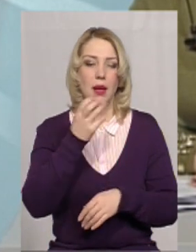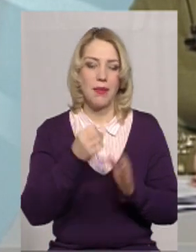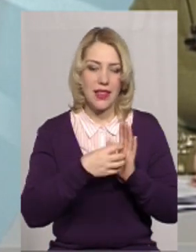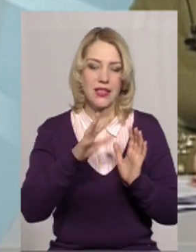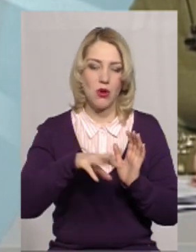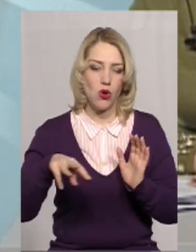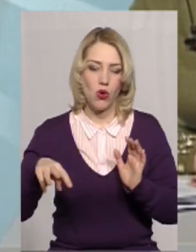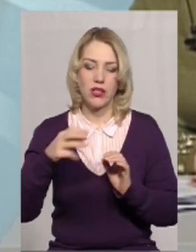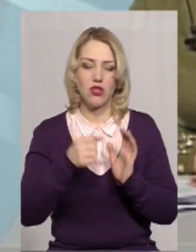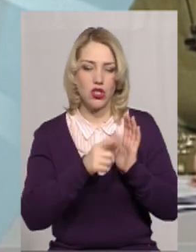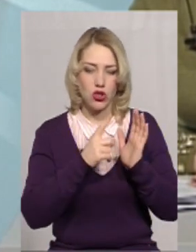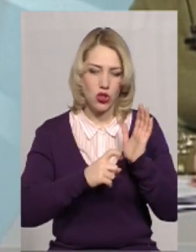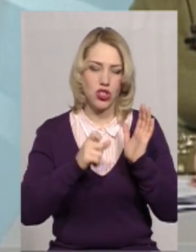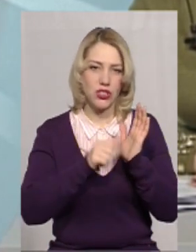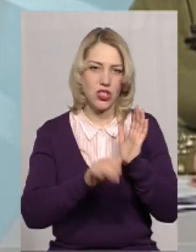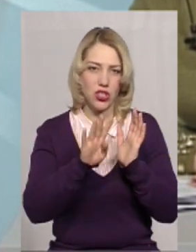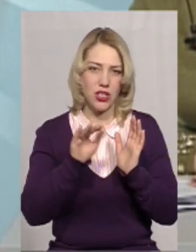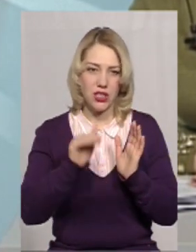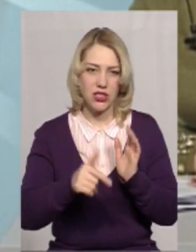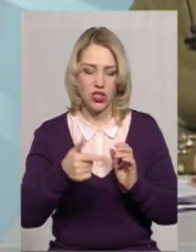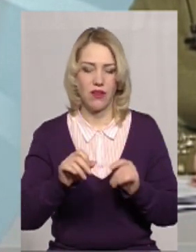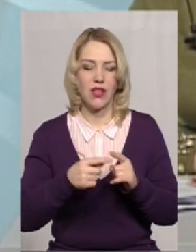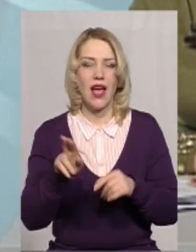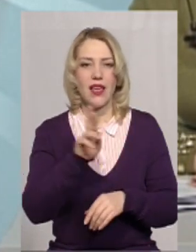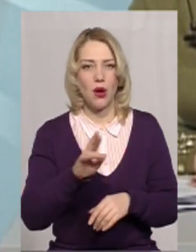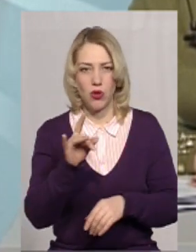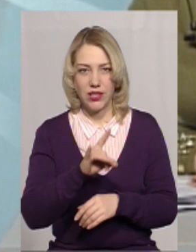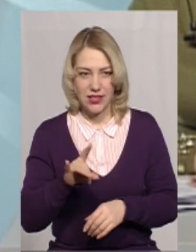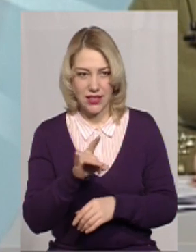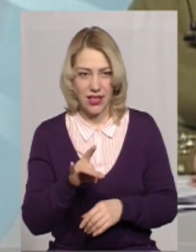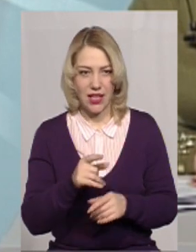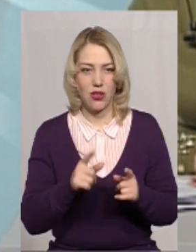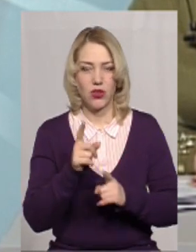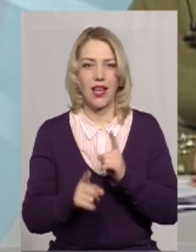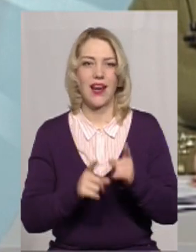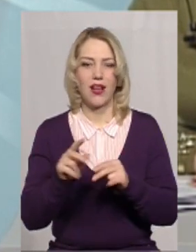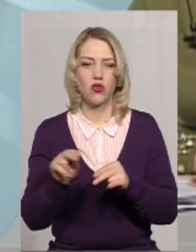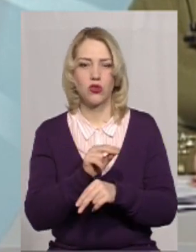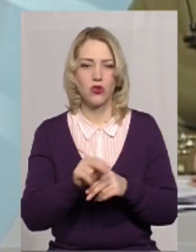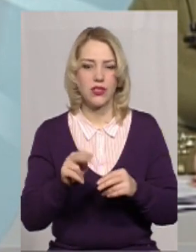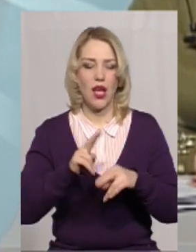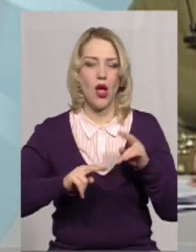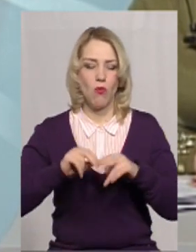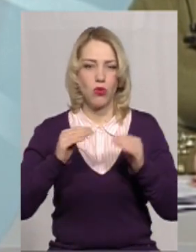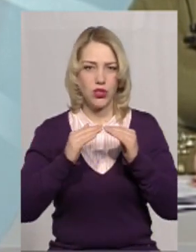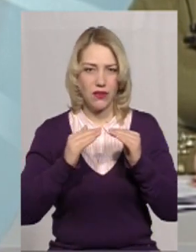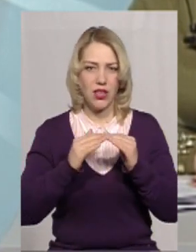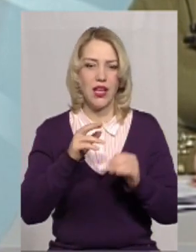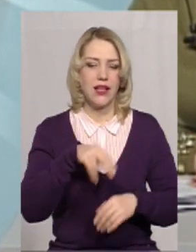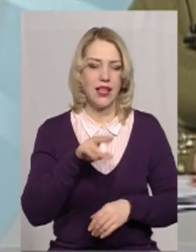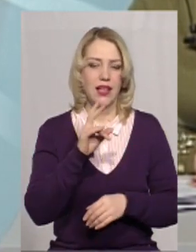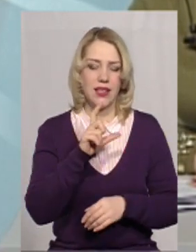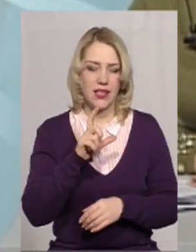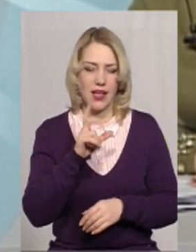тисячі гривень. Зокрема, і пішло Ярмолунецький район, реконструкція будівлі ДНЗ, і пішло. Я не